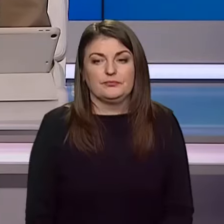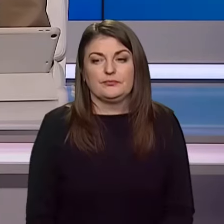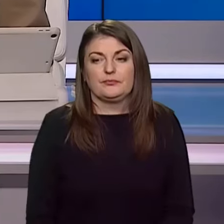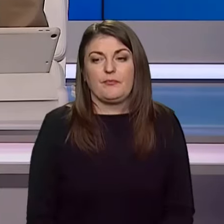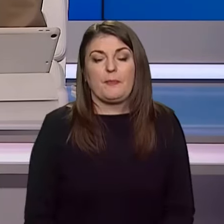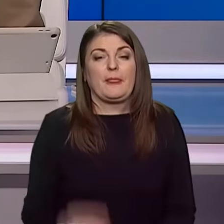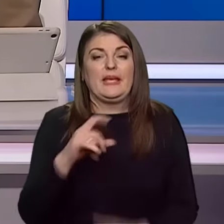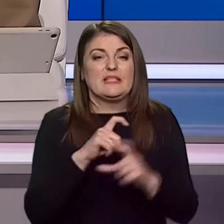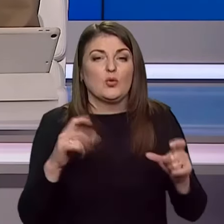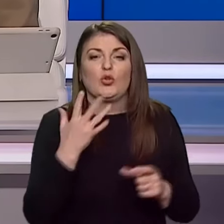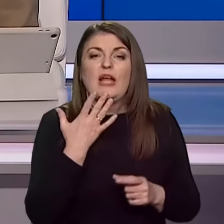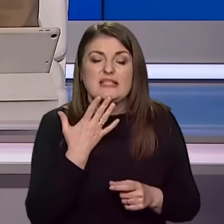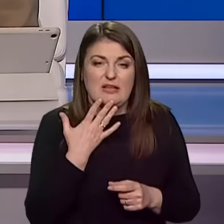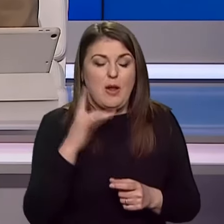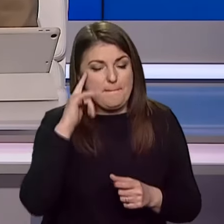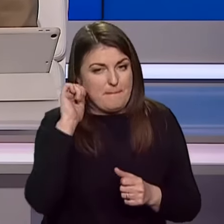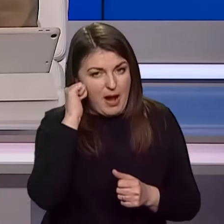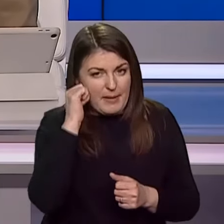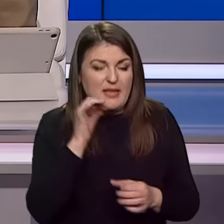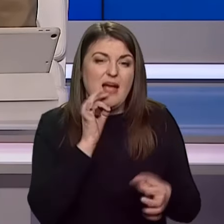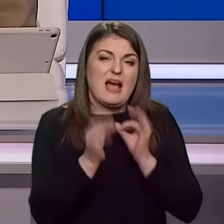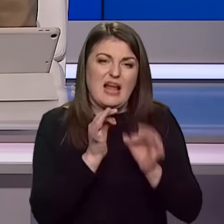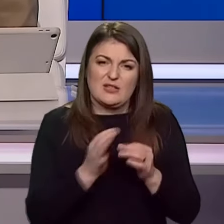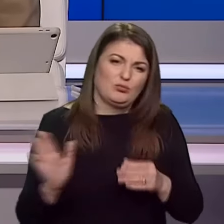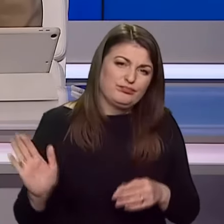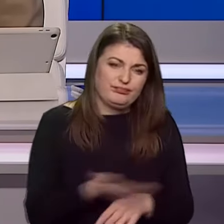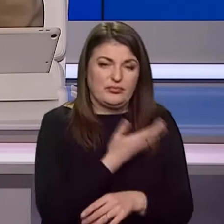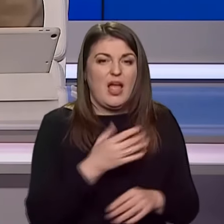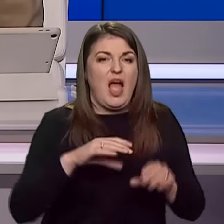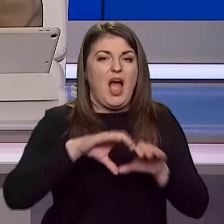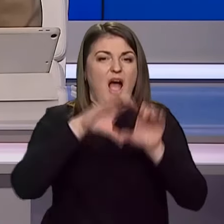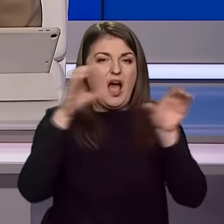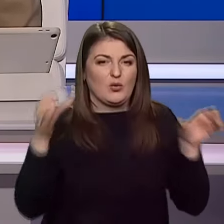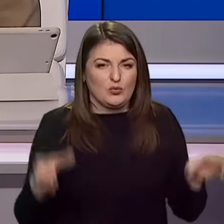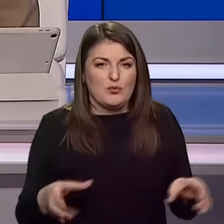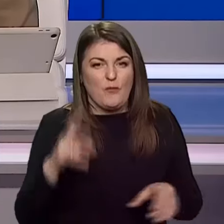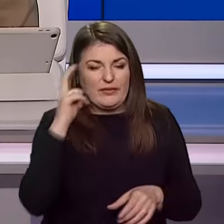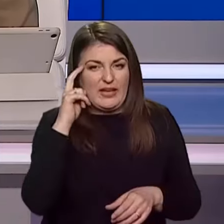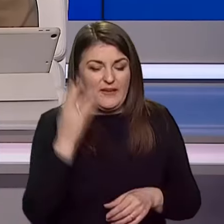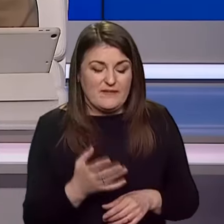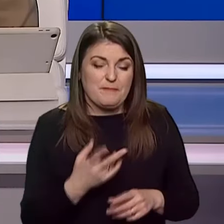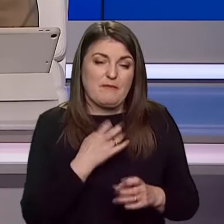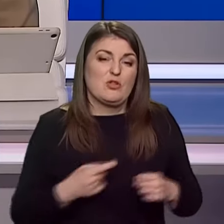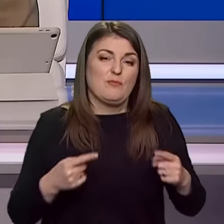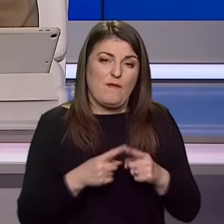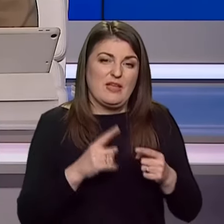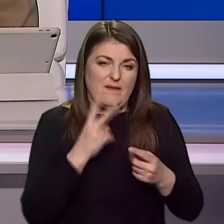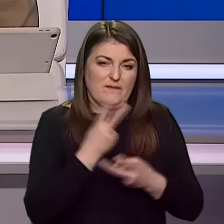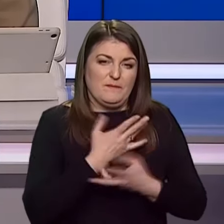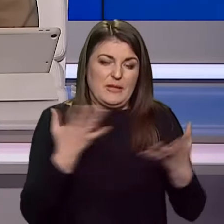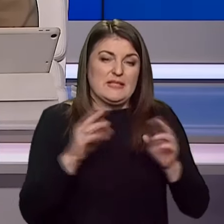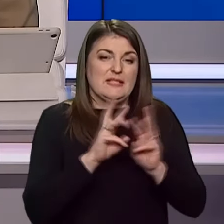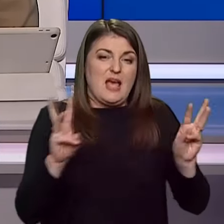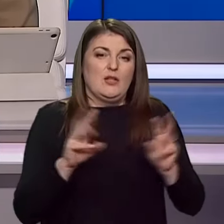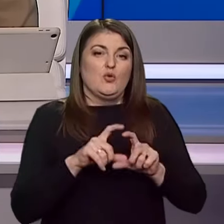Інститут національної пам'яті радить знести арку Дружби народів у Києві. Відповідні висновки оприлюднили на